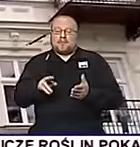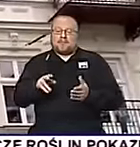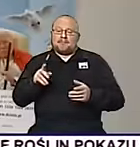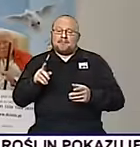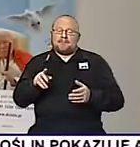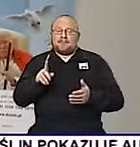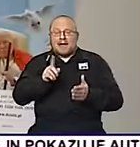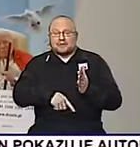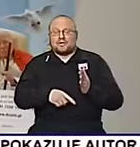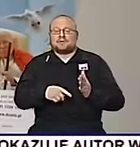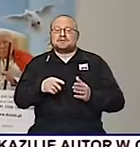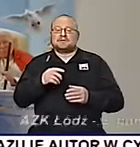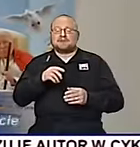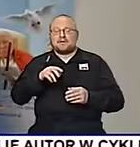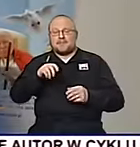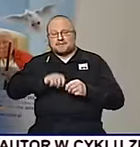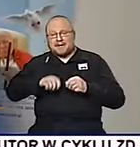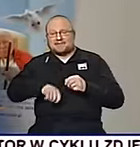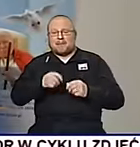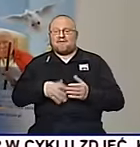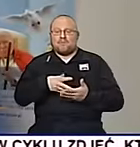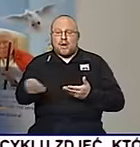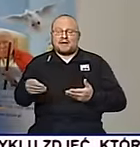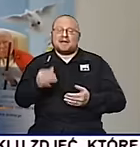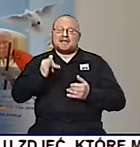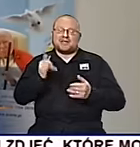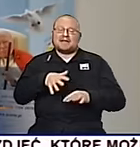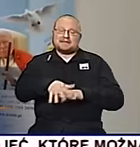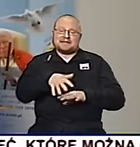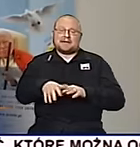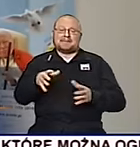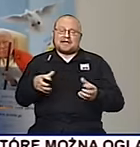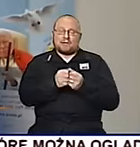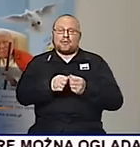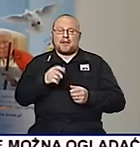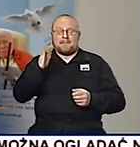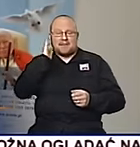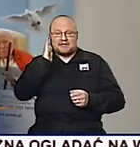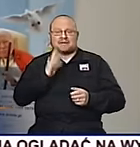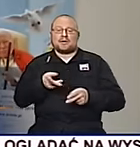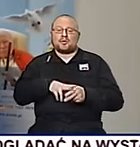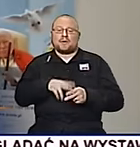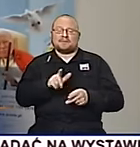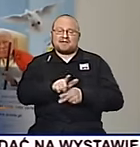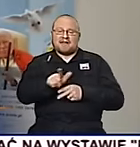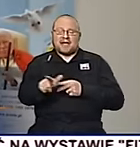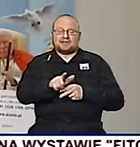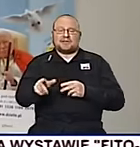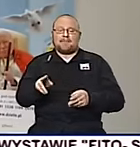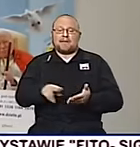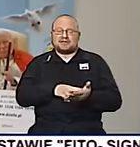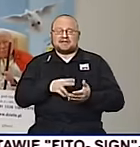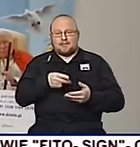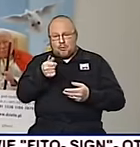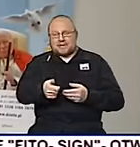wpłaty. Jeżeli system znajduje najemcę, który wpłaca przez 12 miesięcy regularnie, to